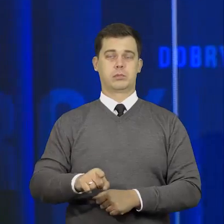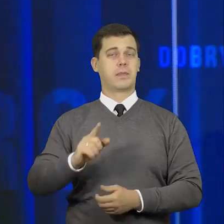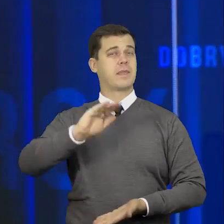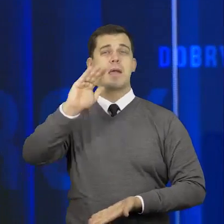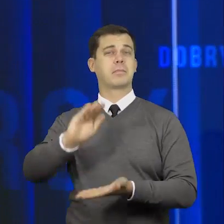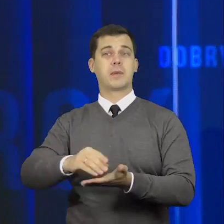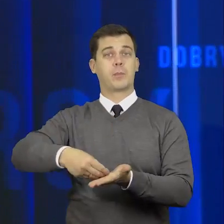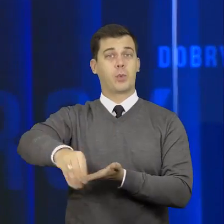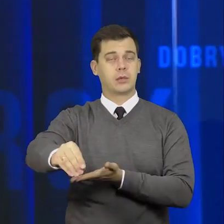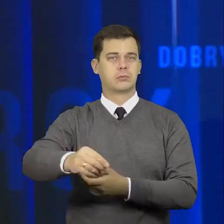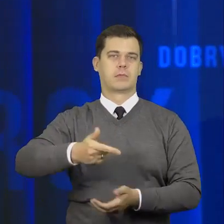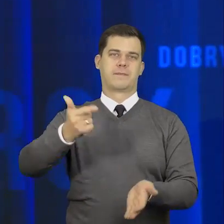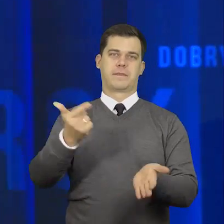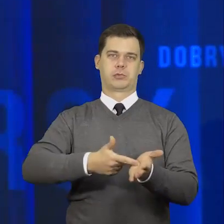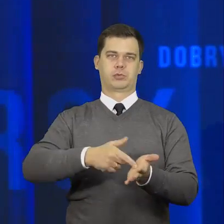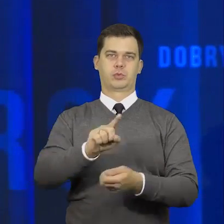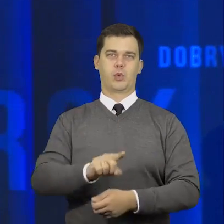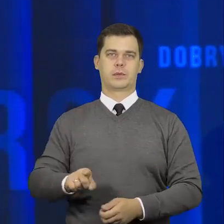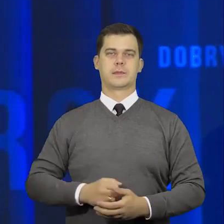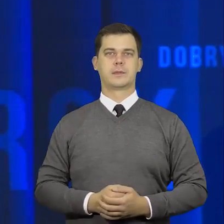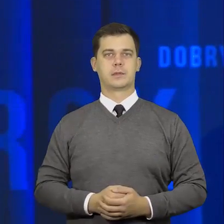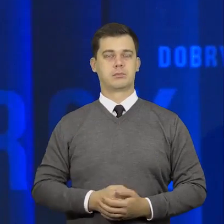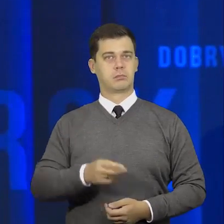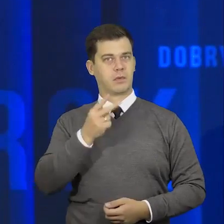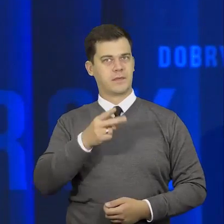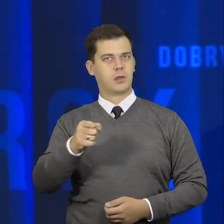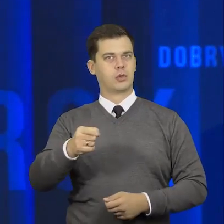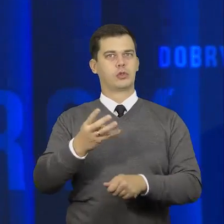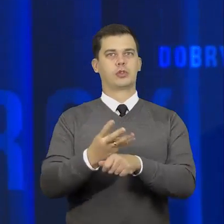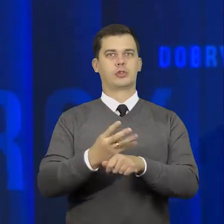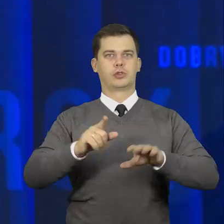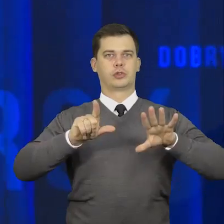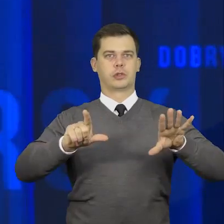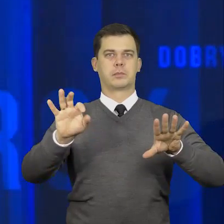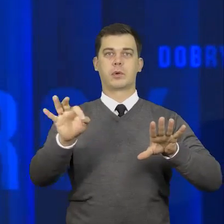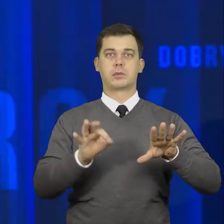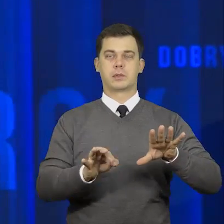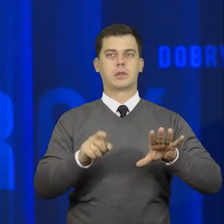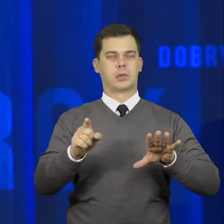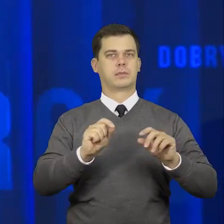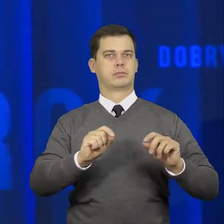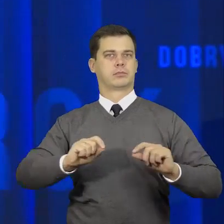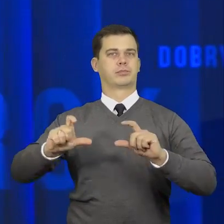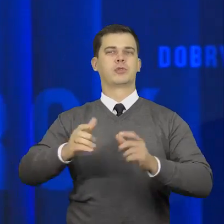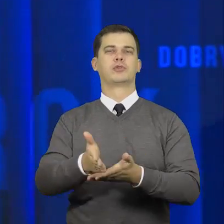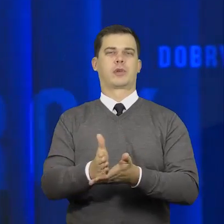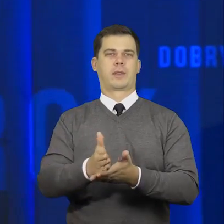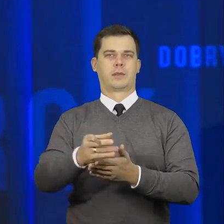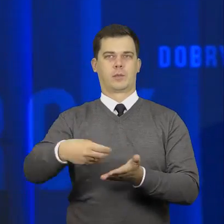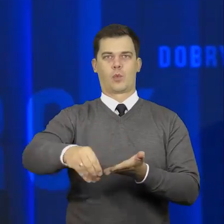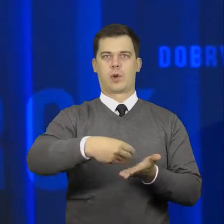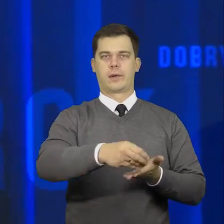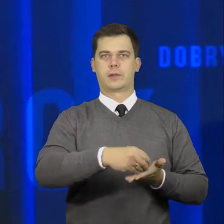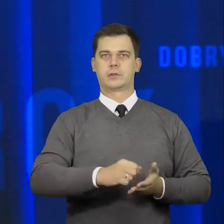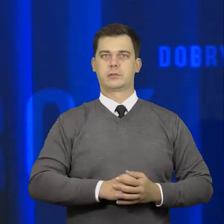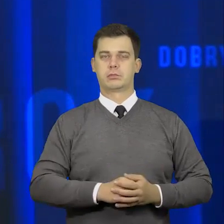i będzie wynosić 2 tysiące. To jest 47% prognozowanego przeciętnego